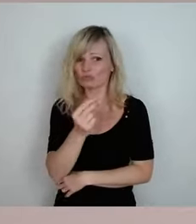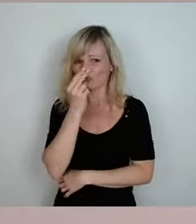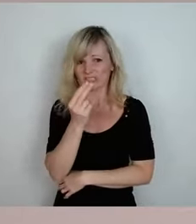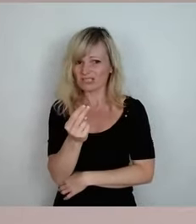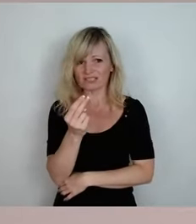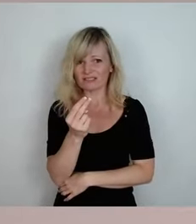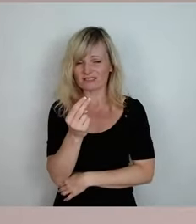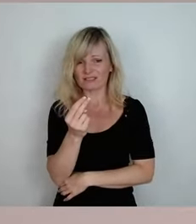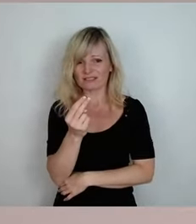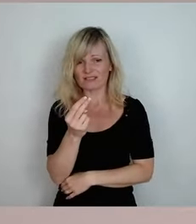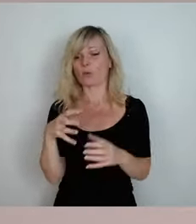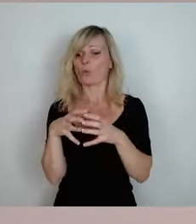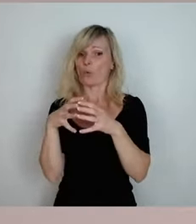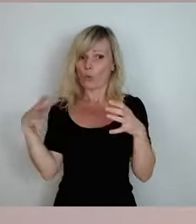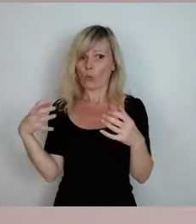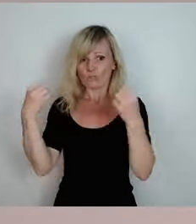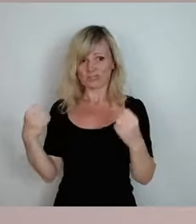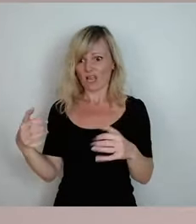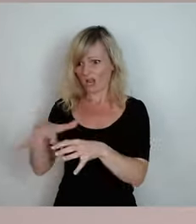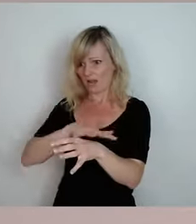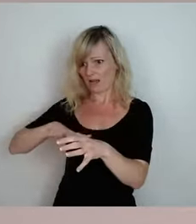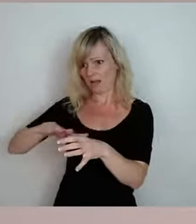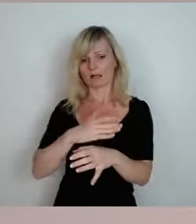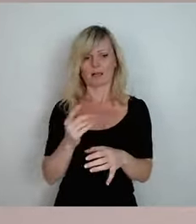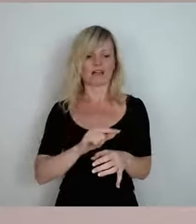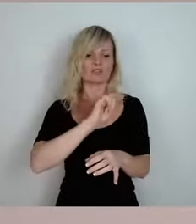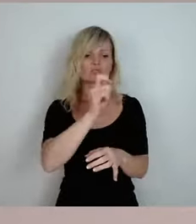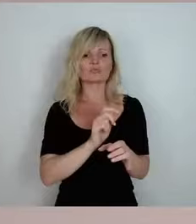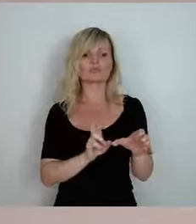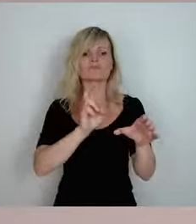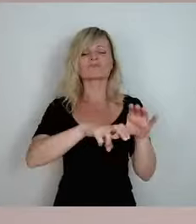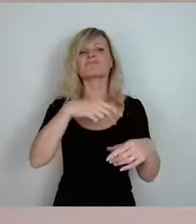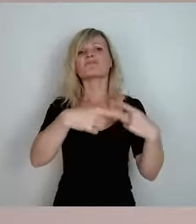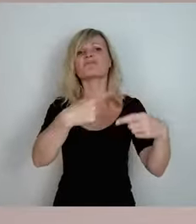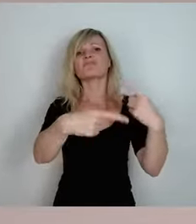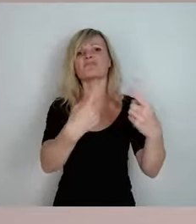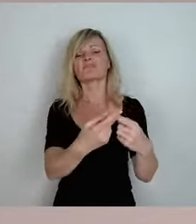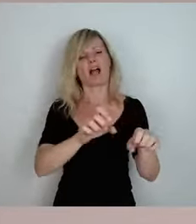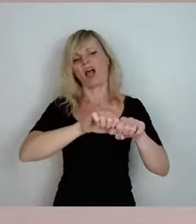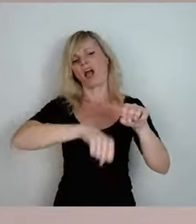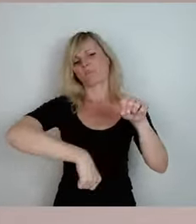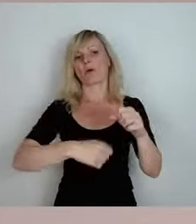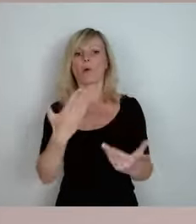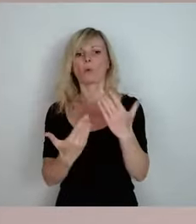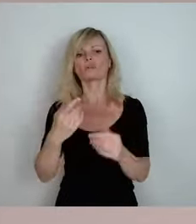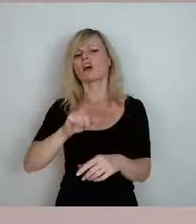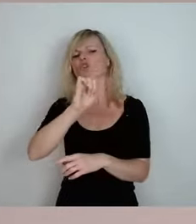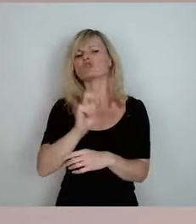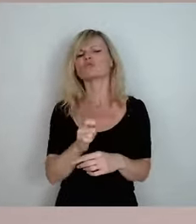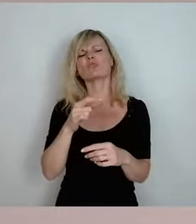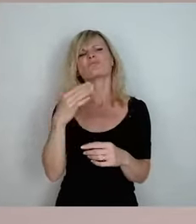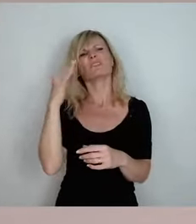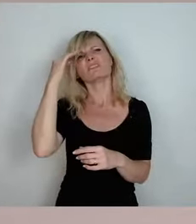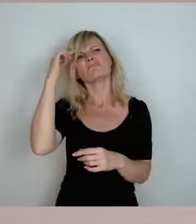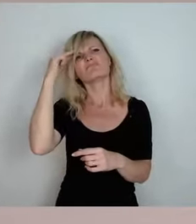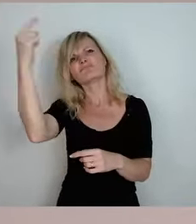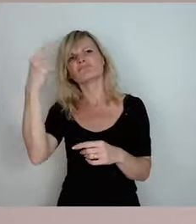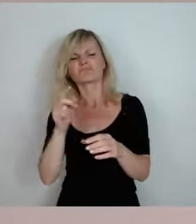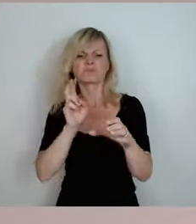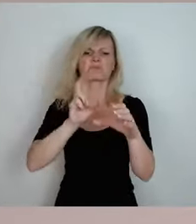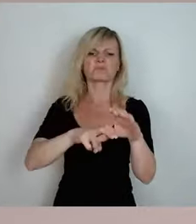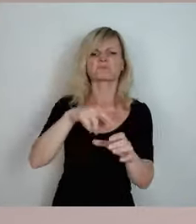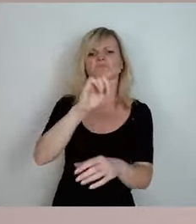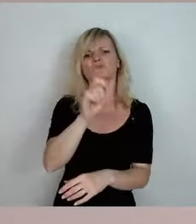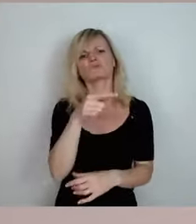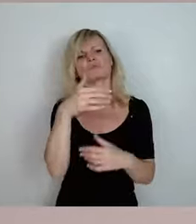größerer Teil dann das Studium abbricht oder irgendetwas studiert, wo die Leute doch so, so gut als Facharbeiter auch gebraucht werden